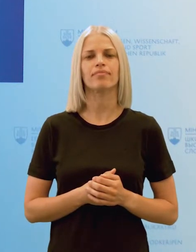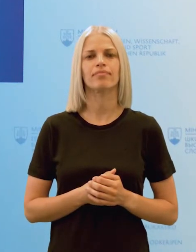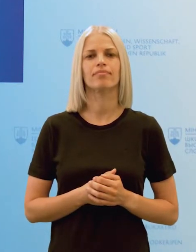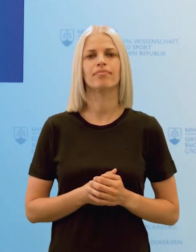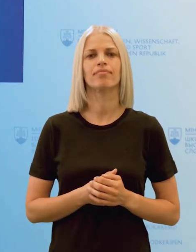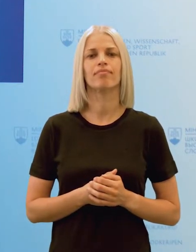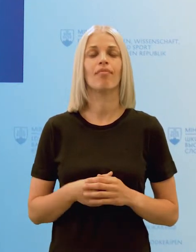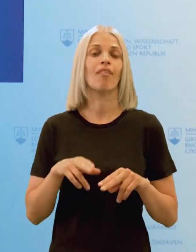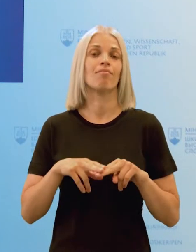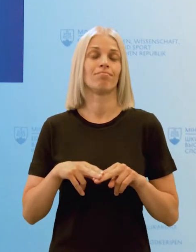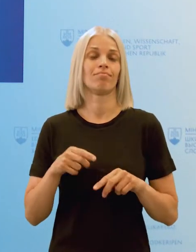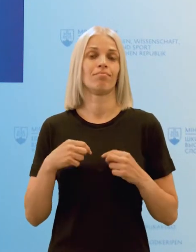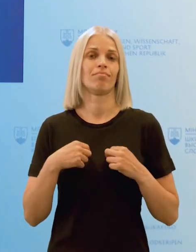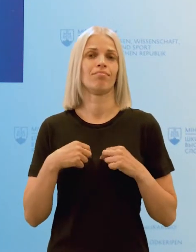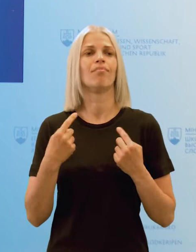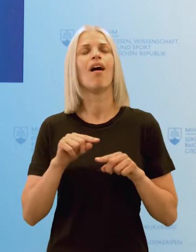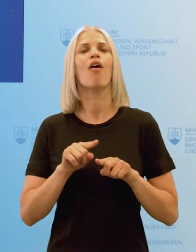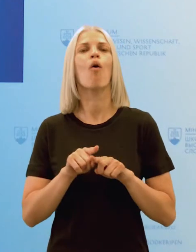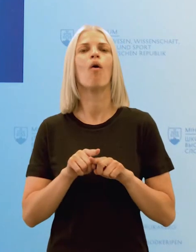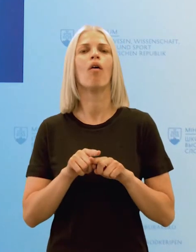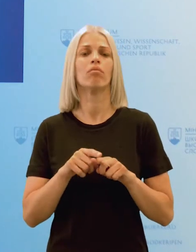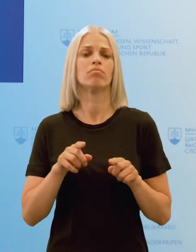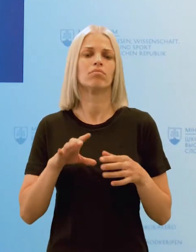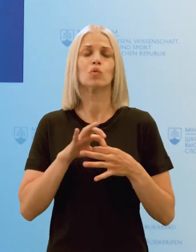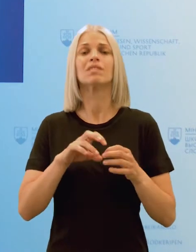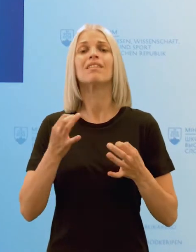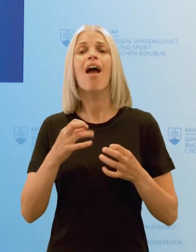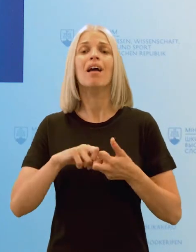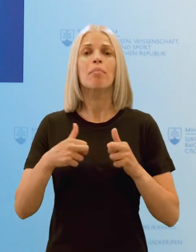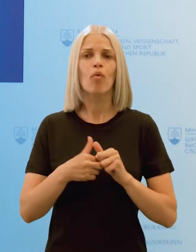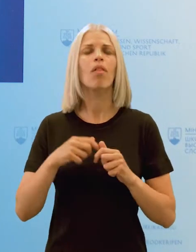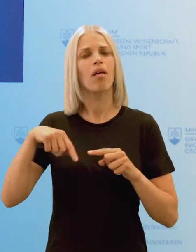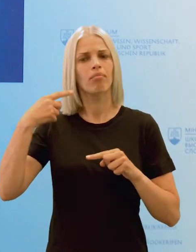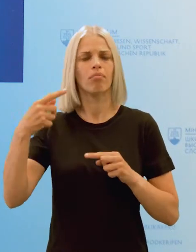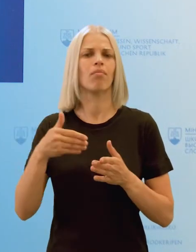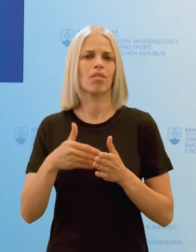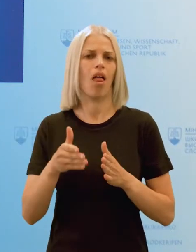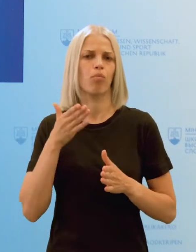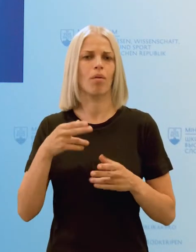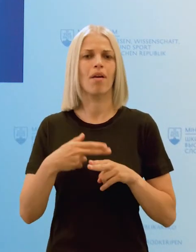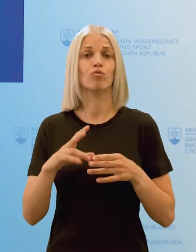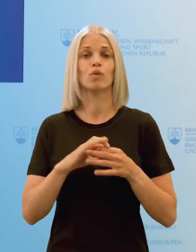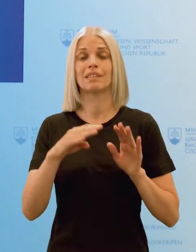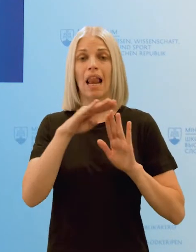žiakom. A my celý tento problém budeme riešiť v nasledujúcom období aj legislatívne.